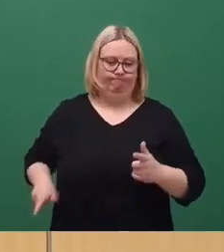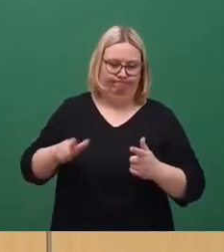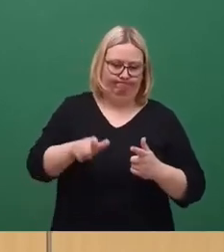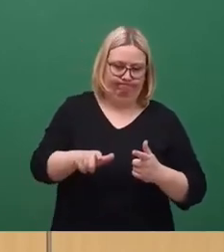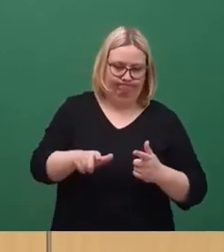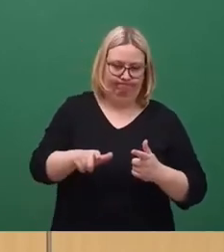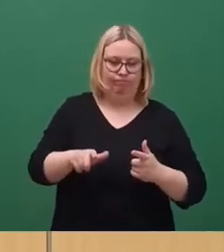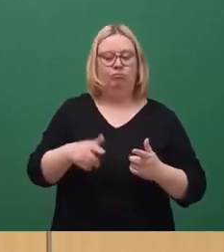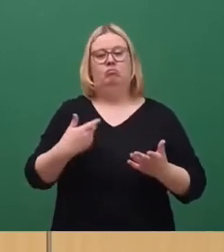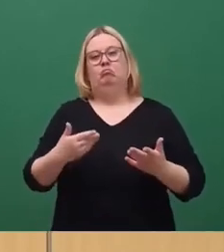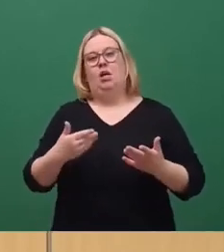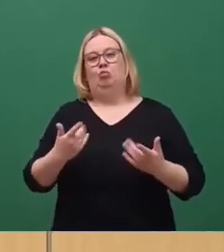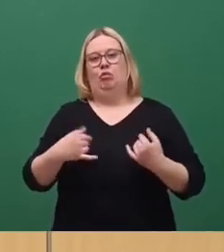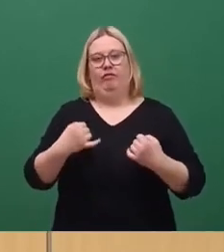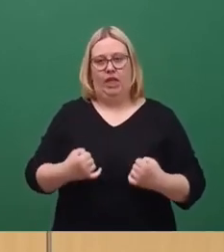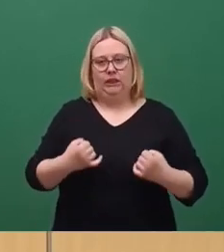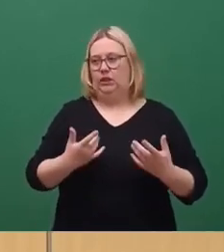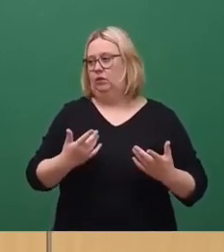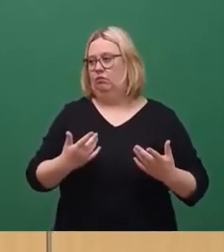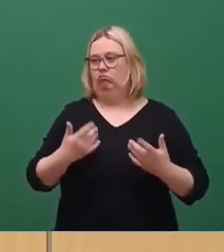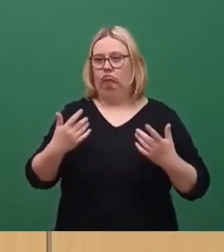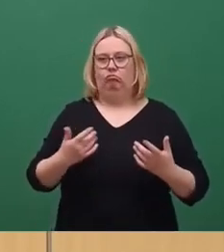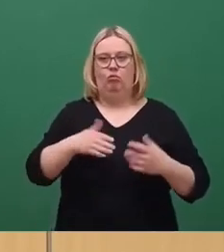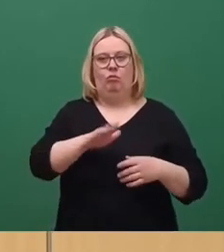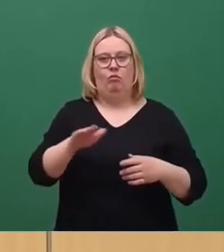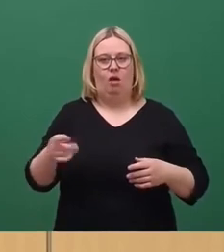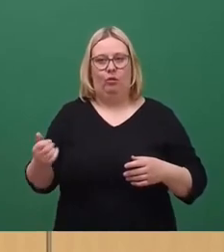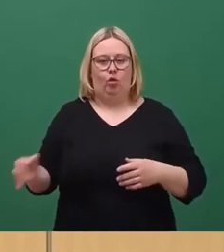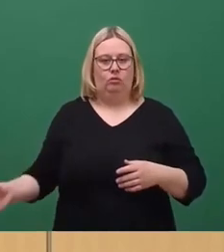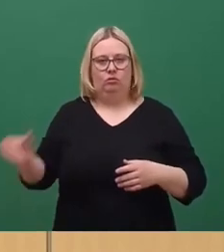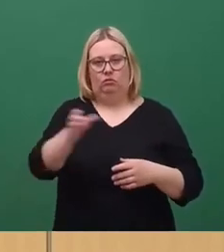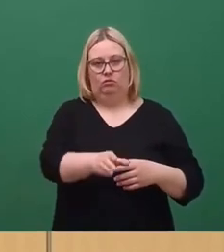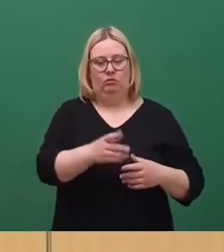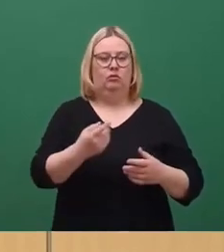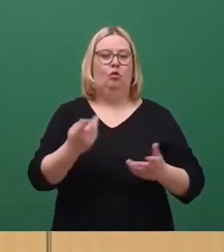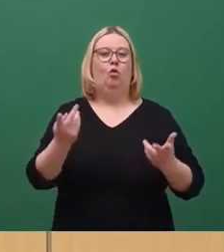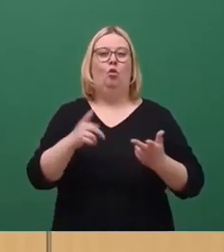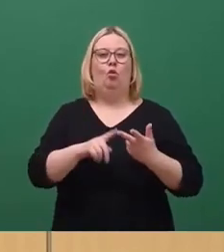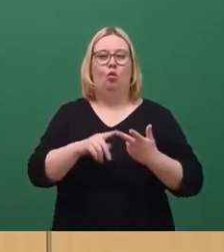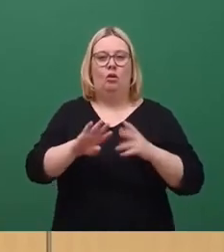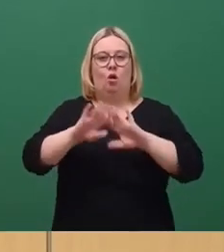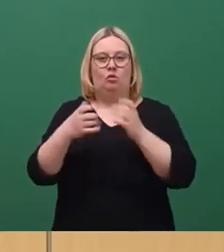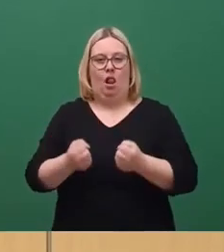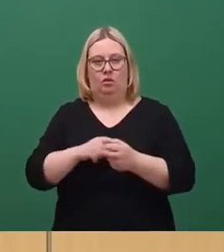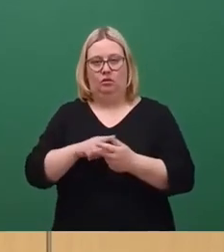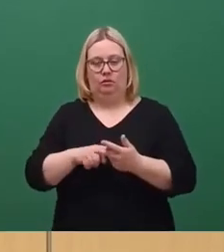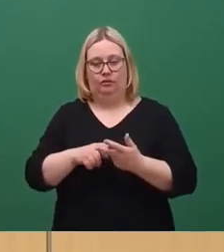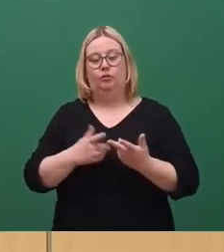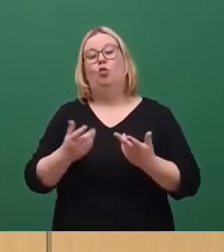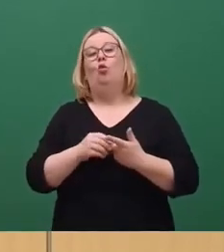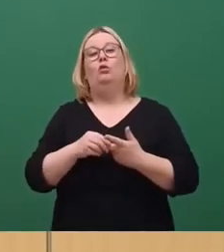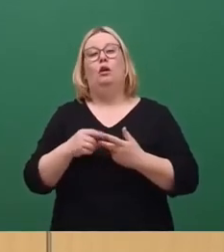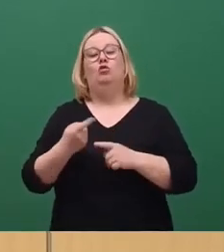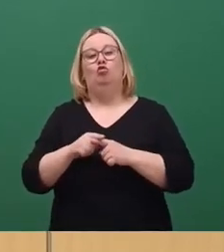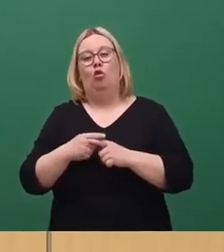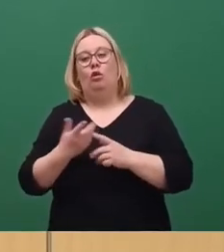entweder irgendwas Festes, Parkgebühren, einfach zur DVB, oder wir machen es aus dem Haushalt, oder wir haben Steuern oder